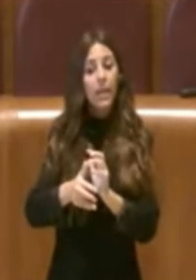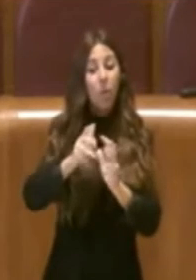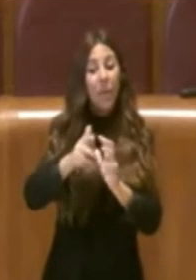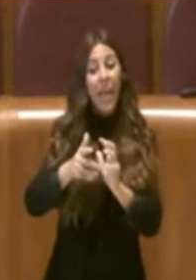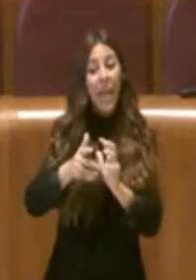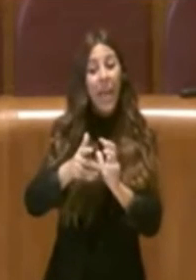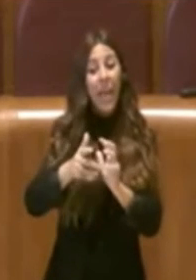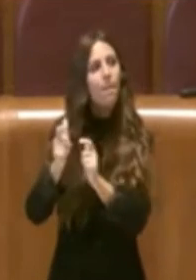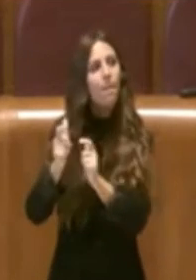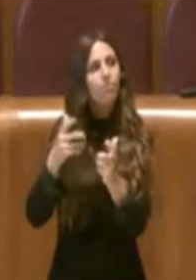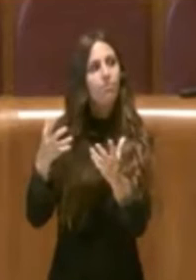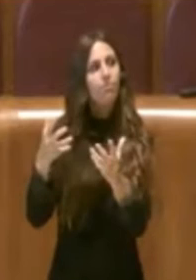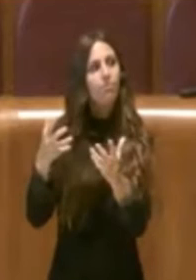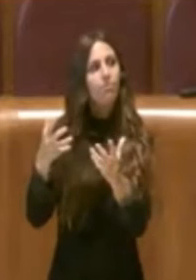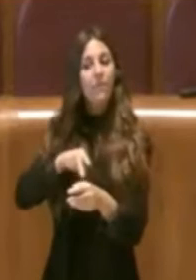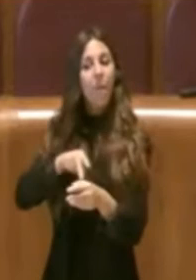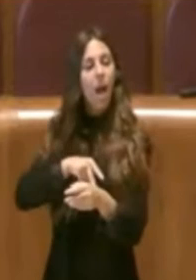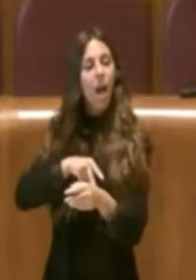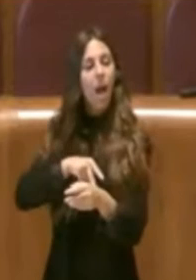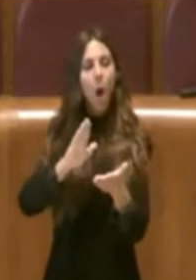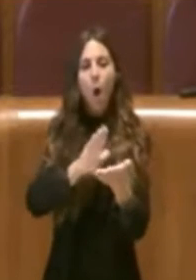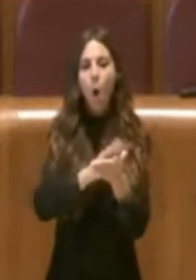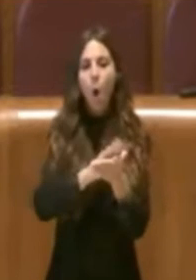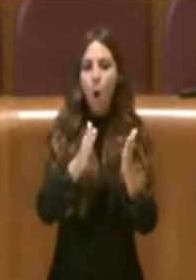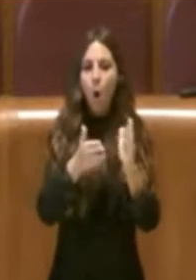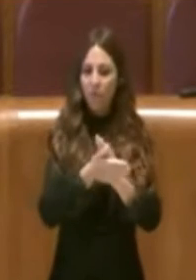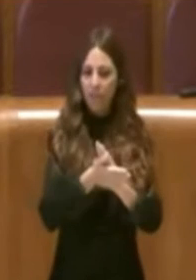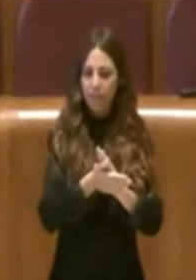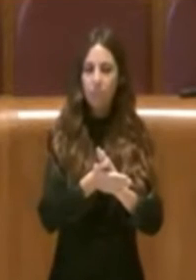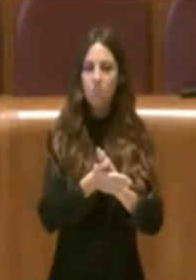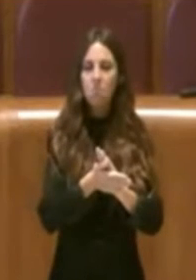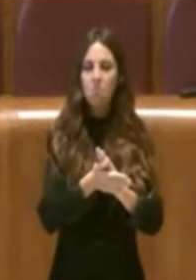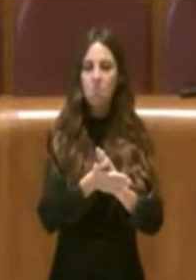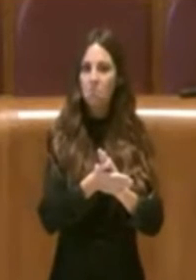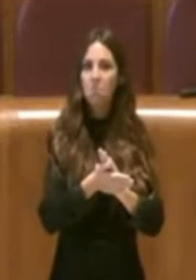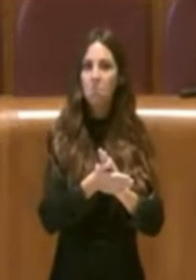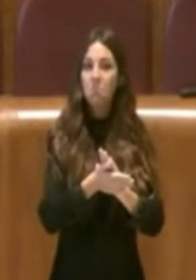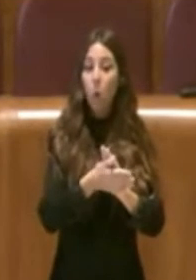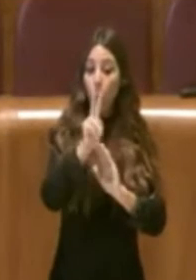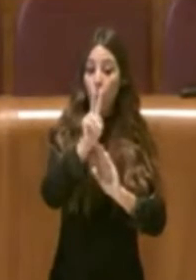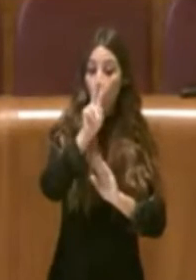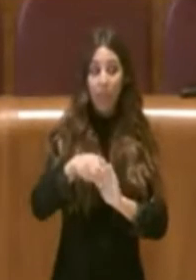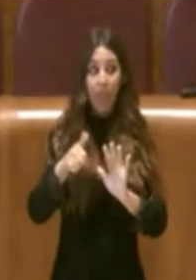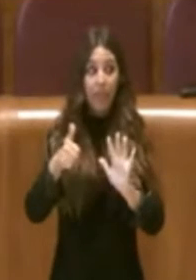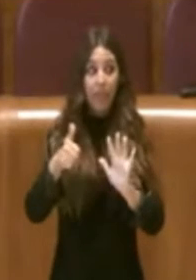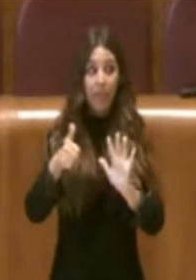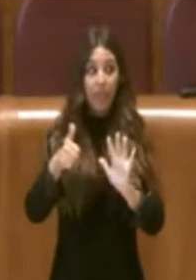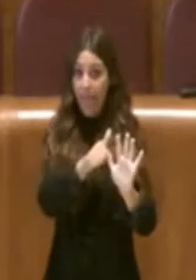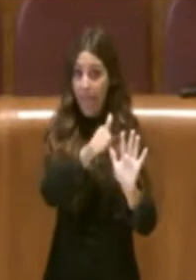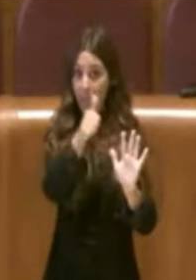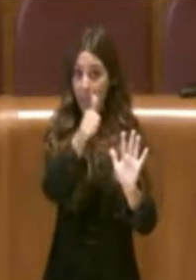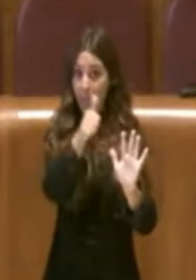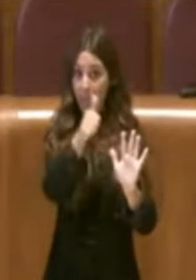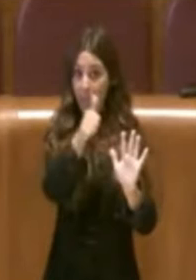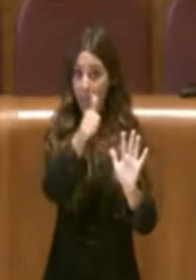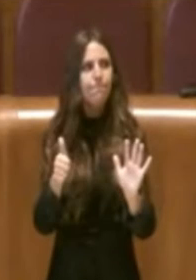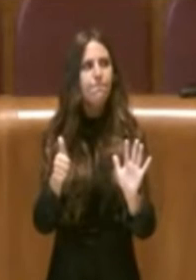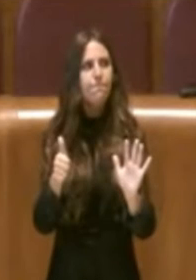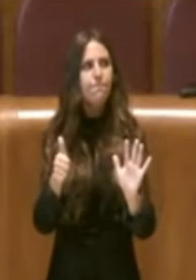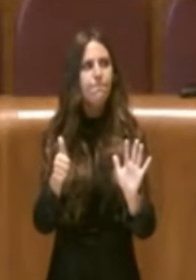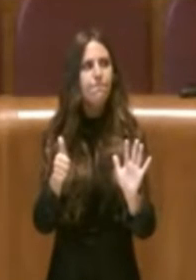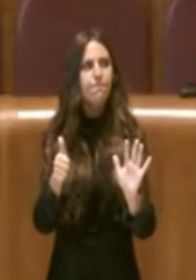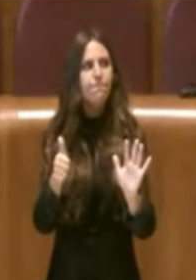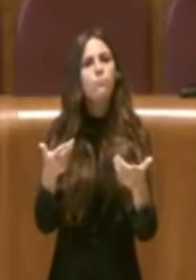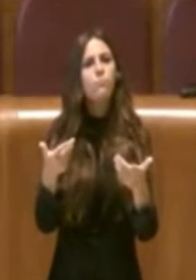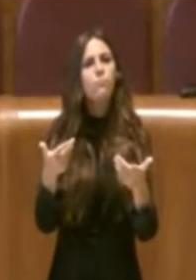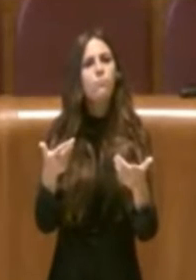La convenzione, è importante dire, del 2006 rappresenta dei posti